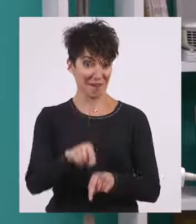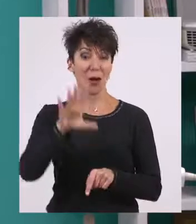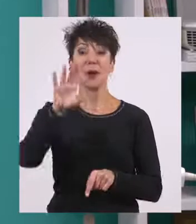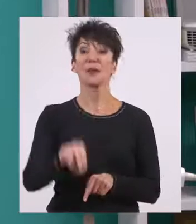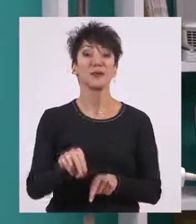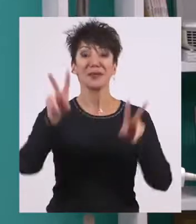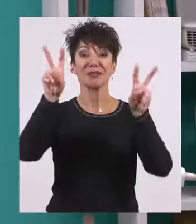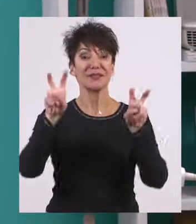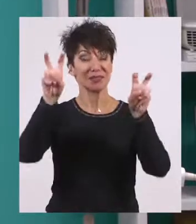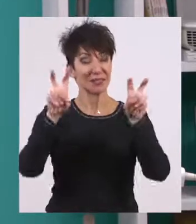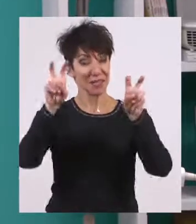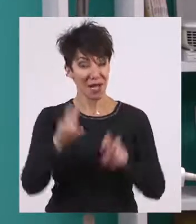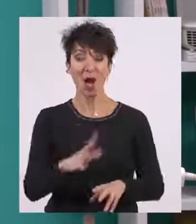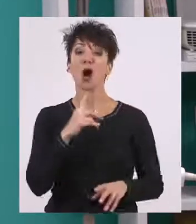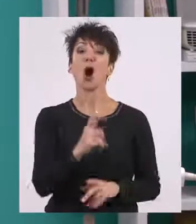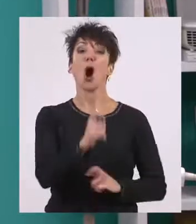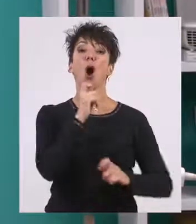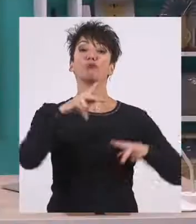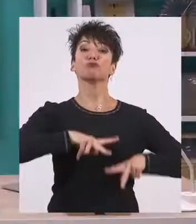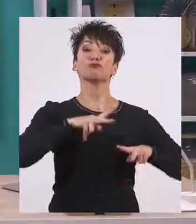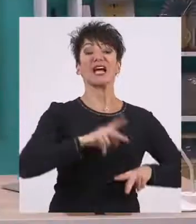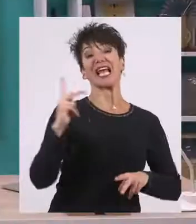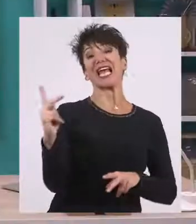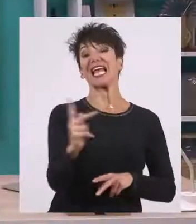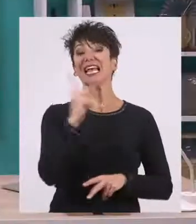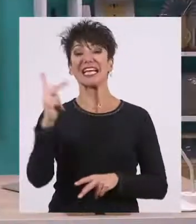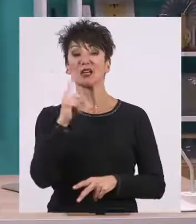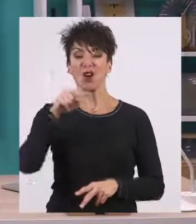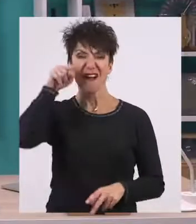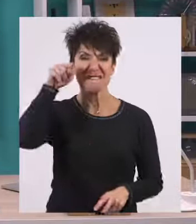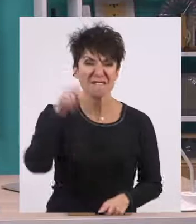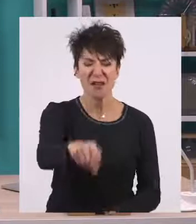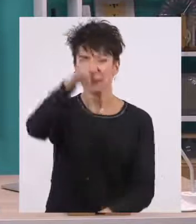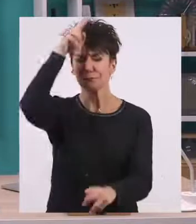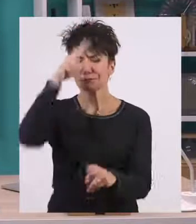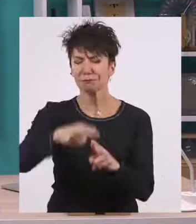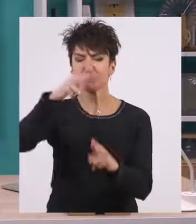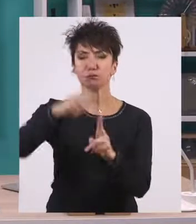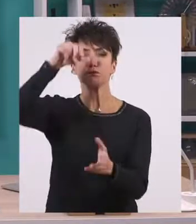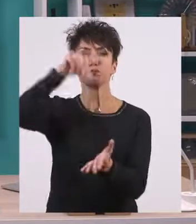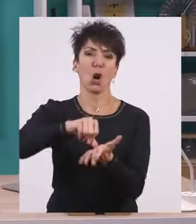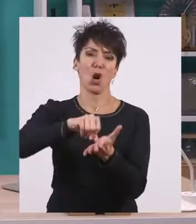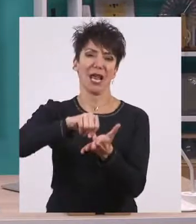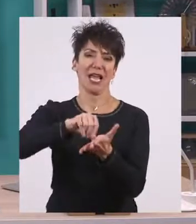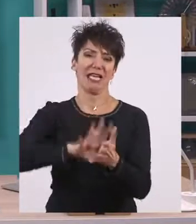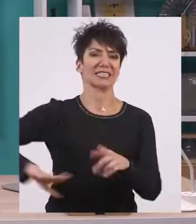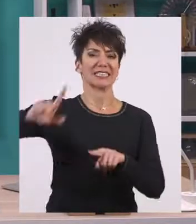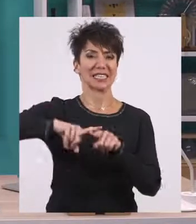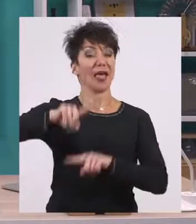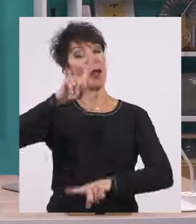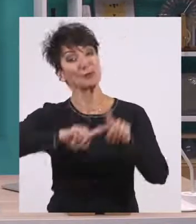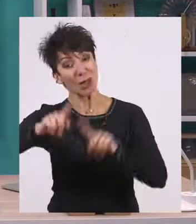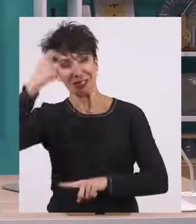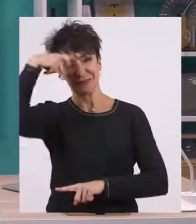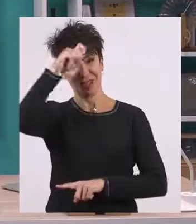πολίτευμα και την κοινωνία αυτής της πολύ σημαντικής πόλης του ελληνικού κόσμου. Σας